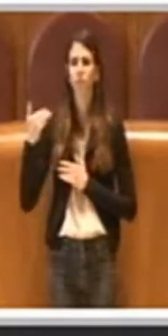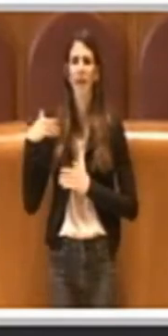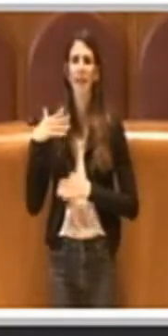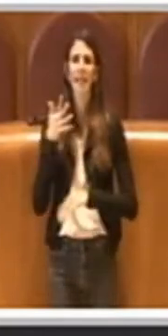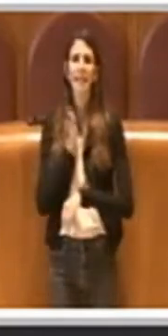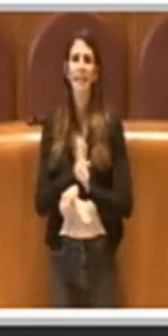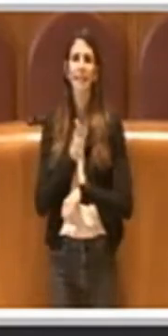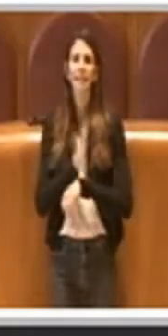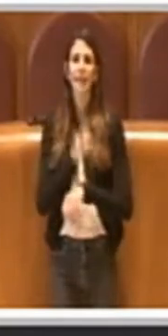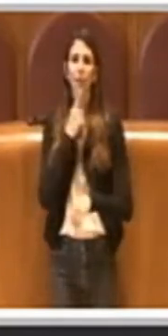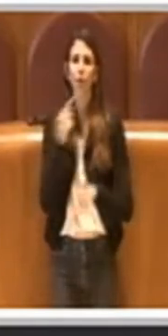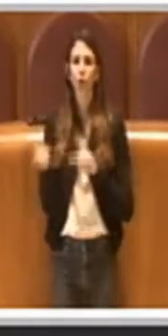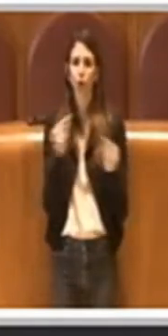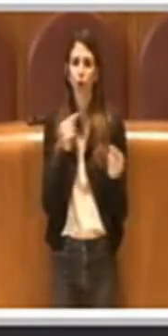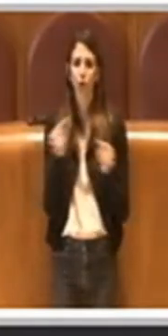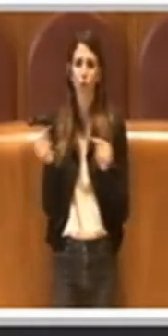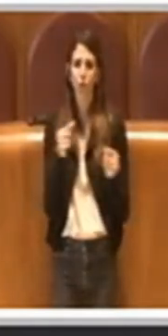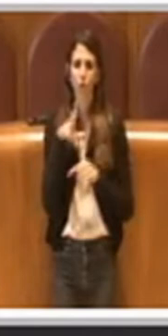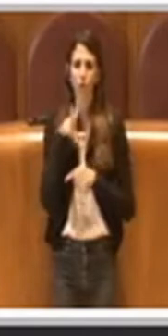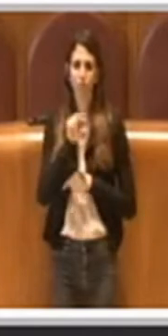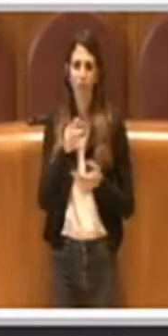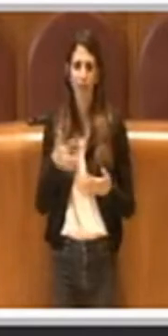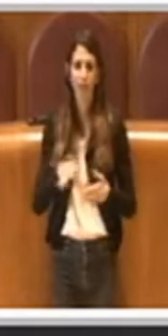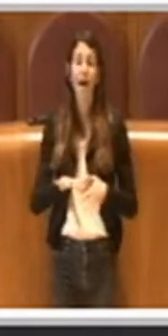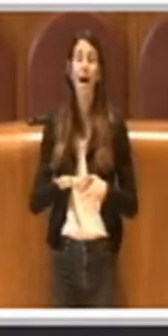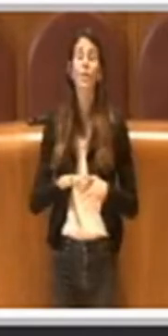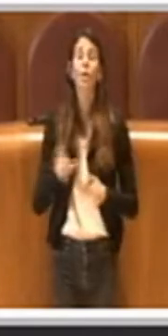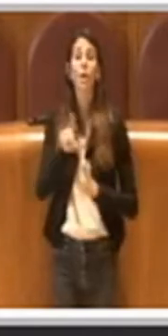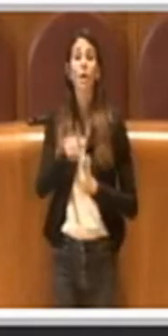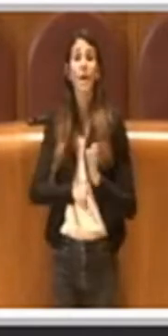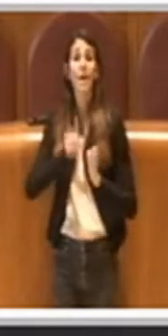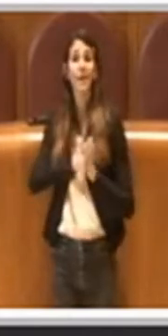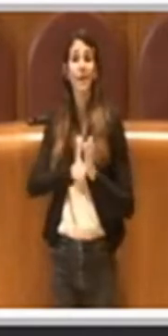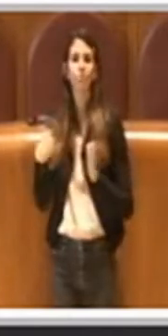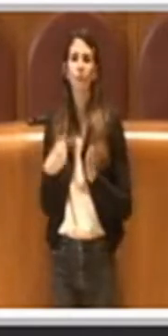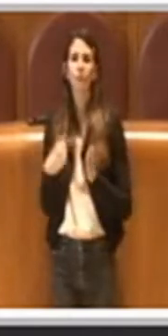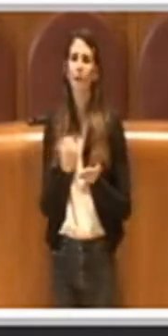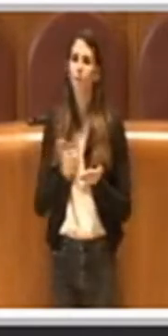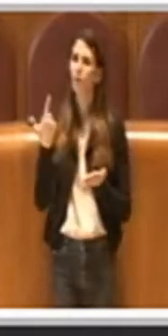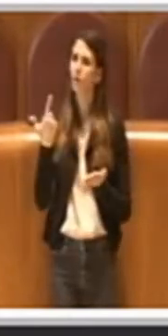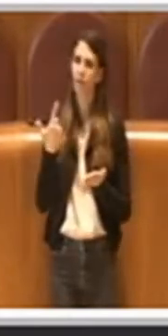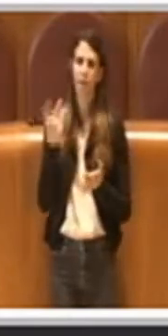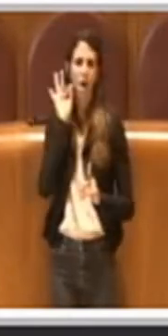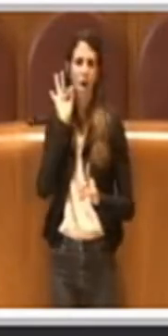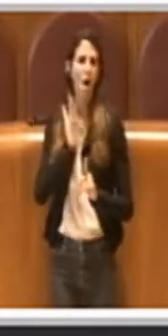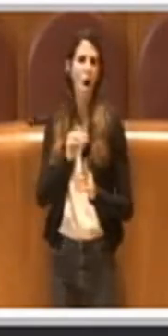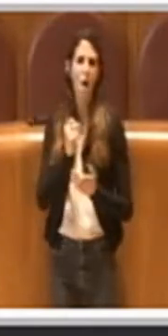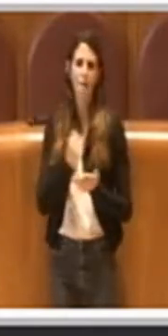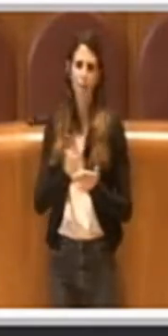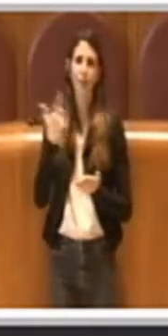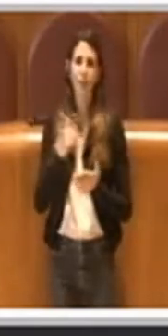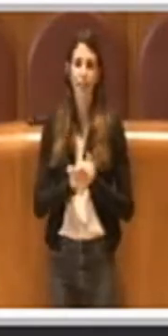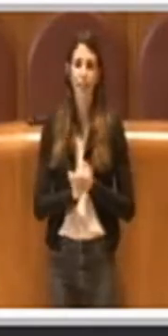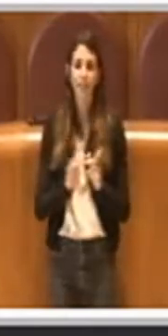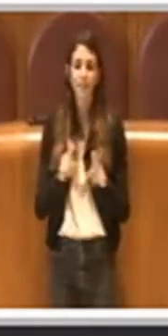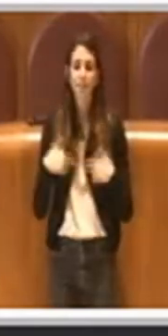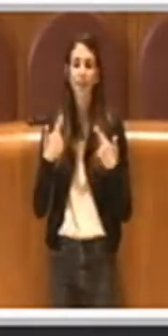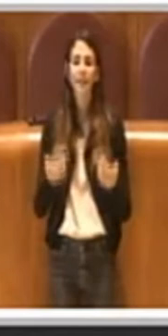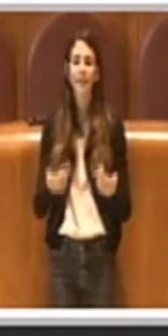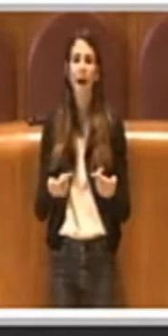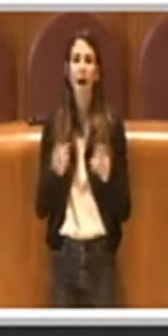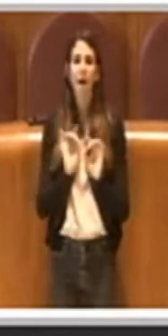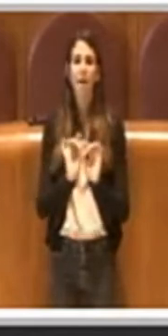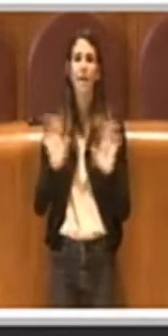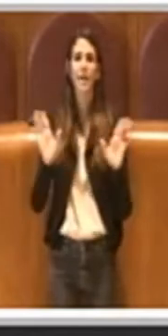in discussione, questa è una delibera importantissima, cruciale per dare un impulso, dare il via libera ovviamente